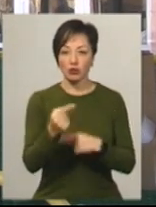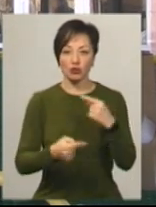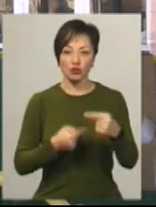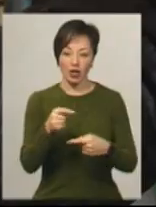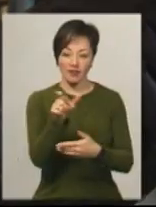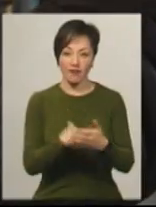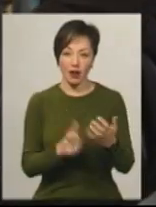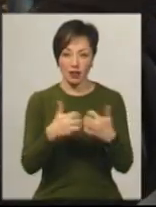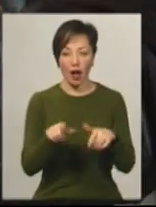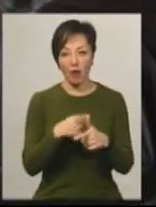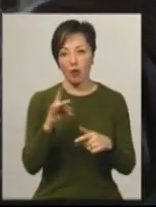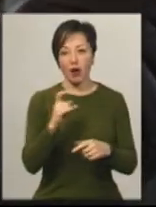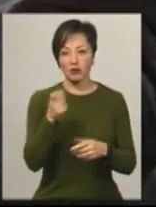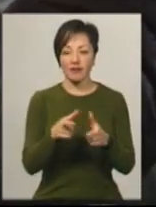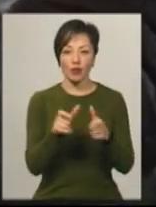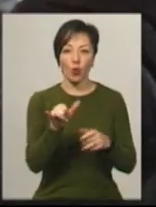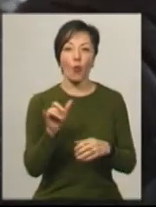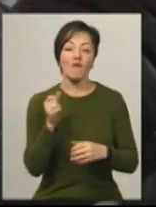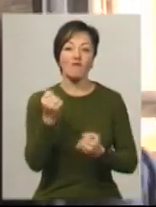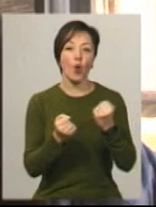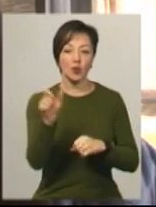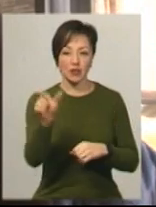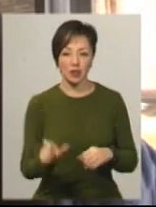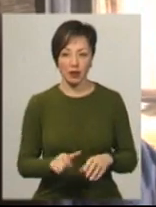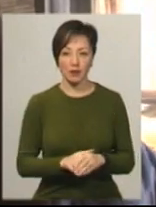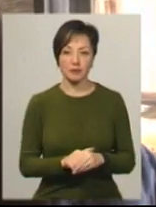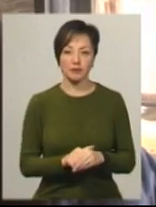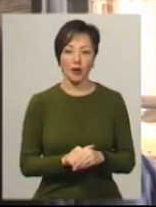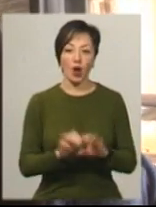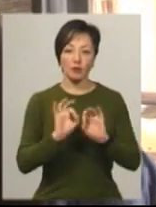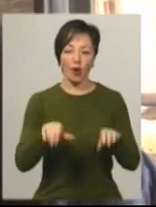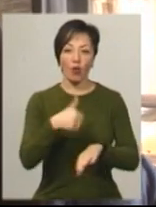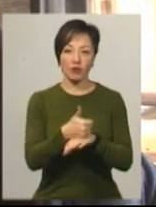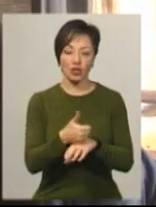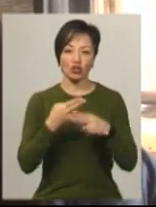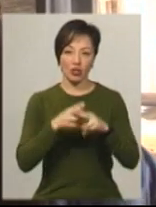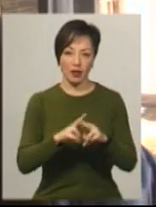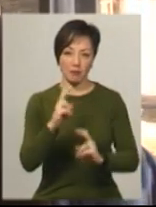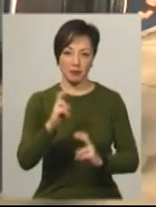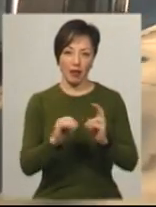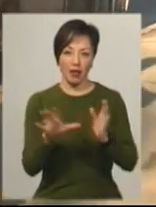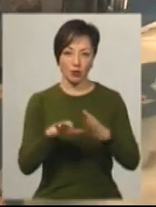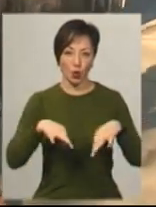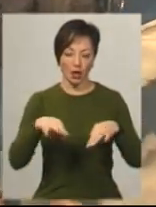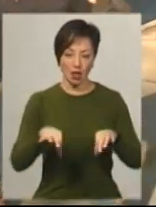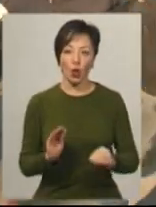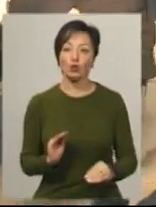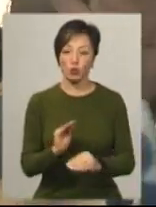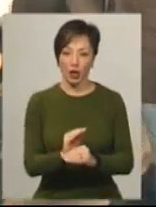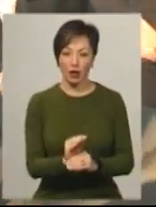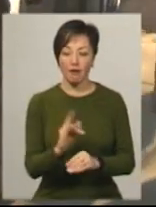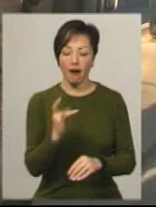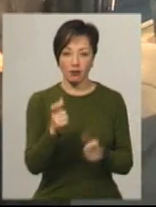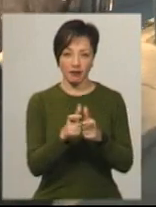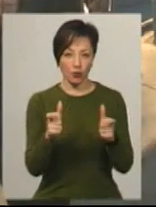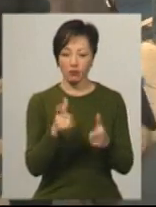валідатор, або разові квитки у водія, розповідає головний інженер комунального підприємства «Електротранс» Олексій Ковтун. Додає, разовий